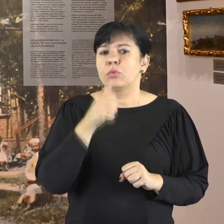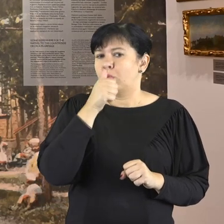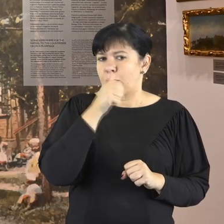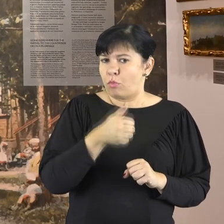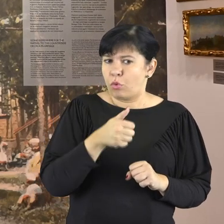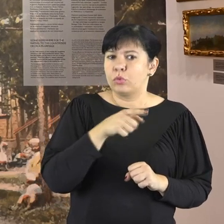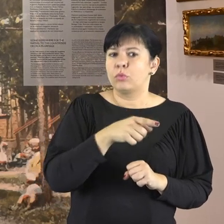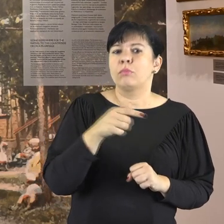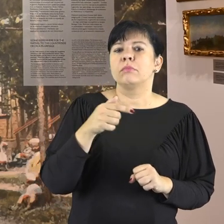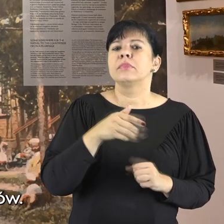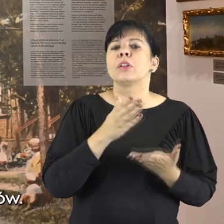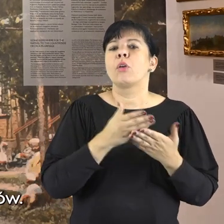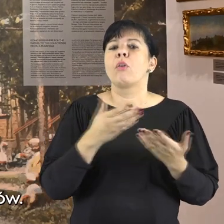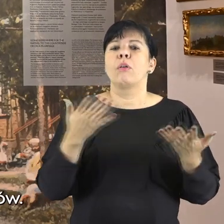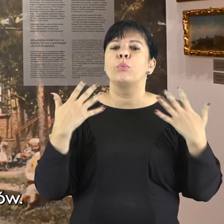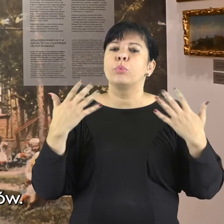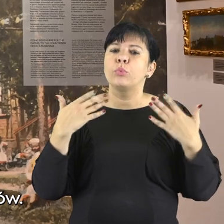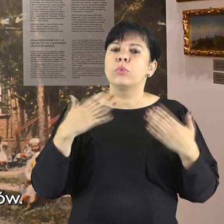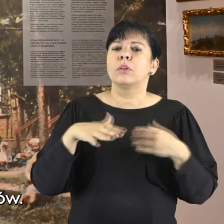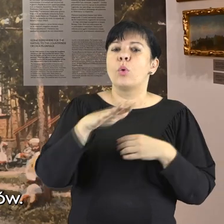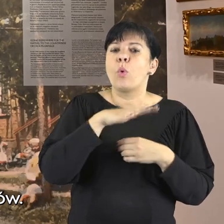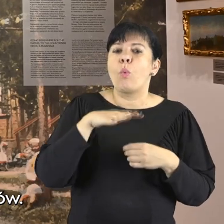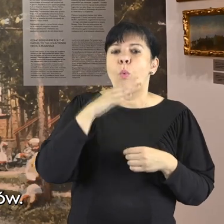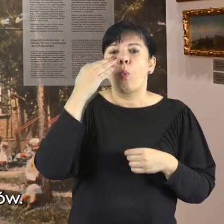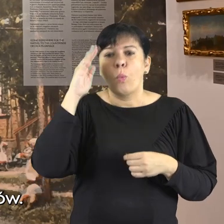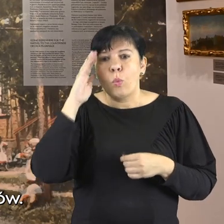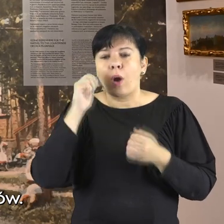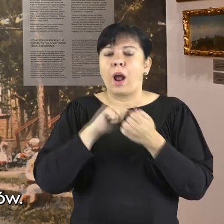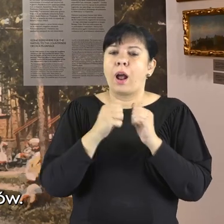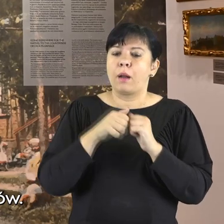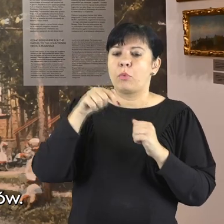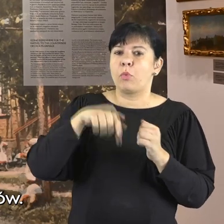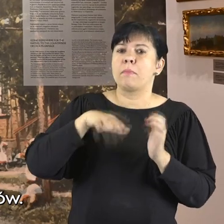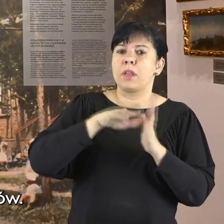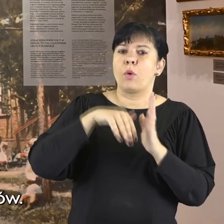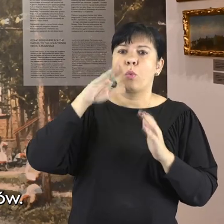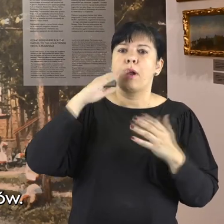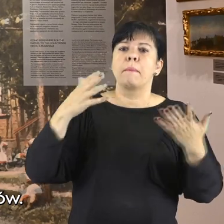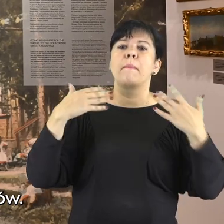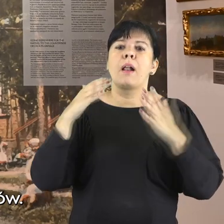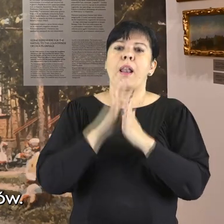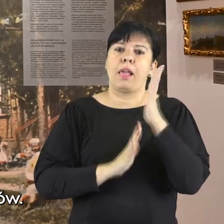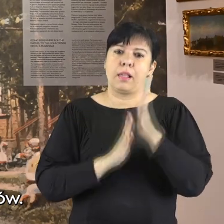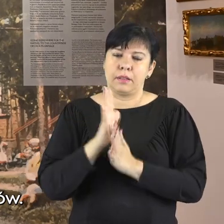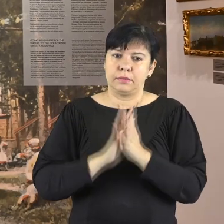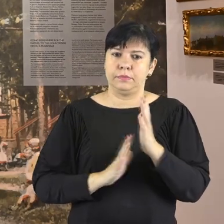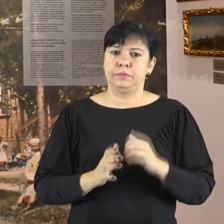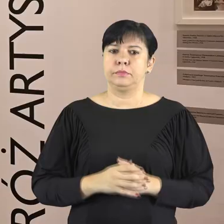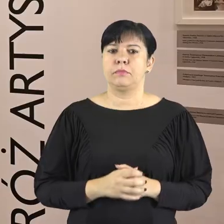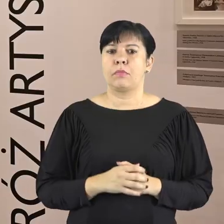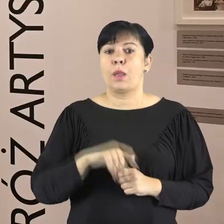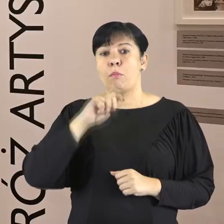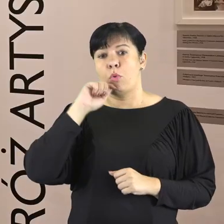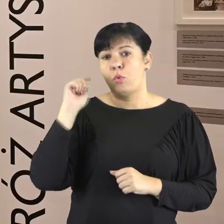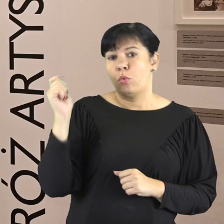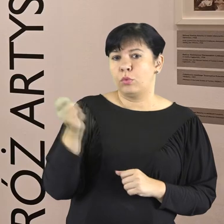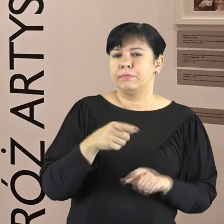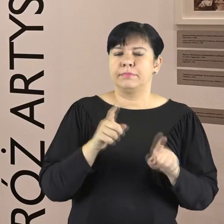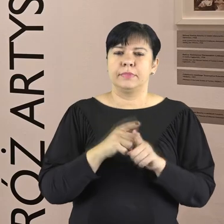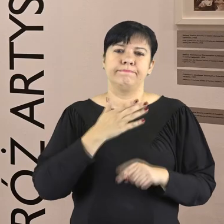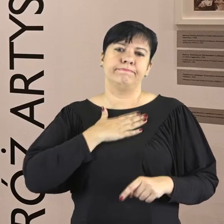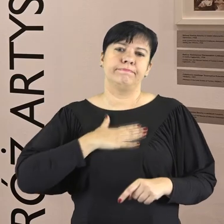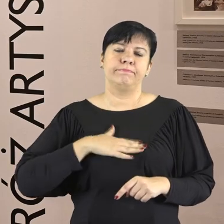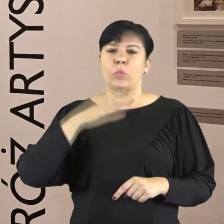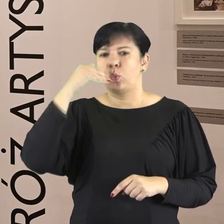inteligencji wyjeżdżali na letniska w okolice Łodzi lub do podmiejskich lasów. Podróże